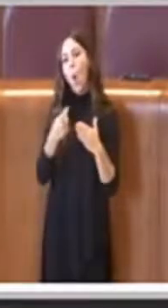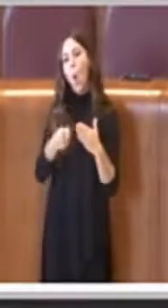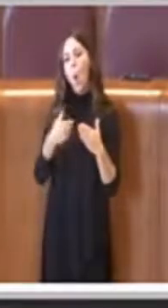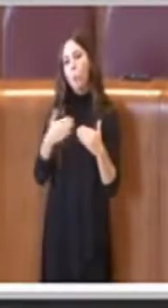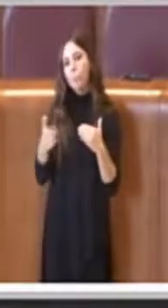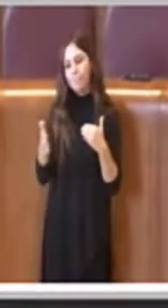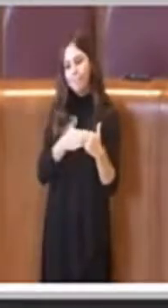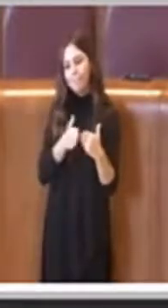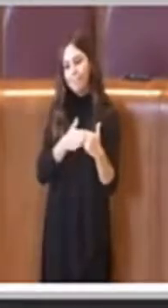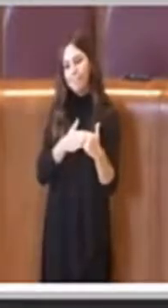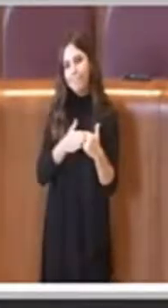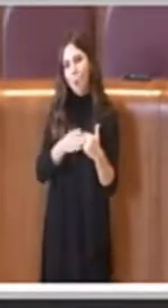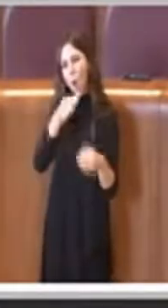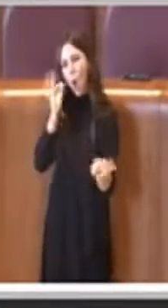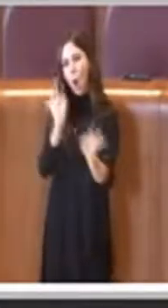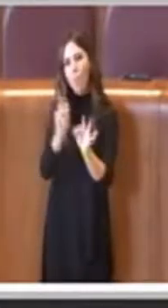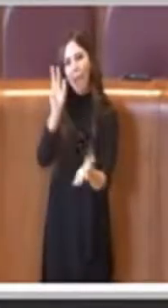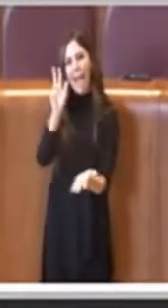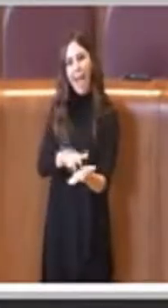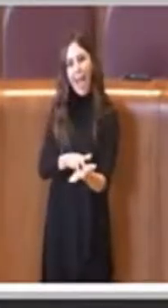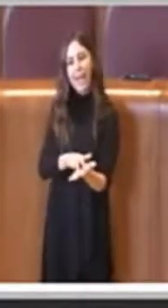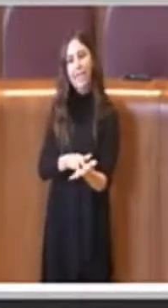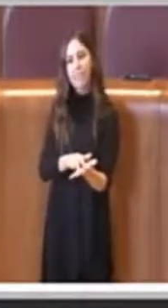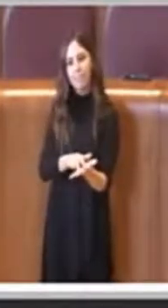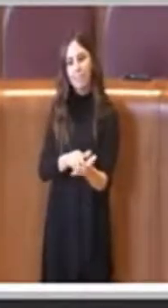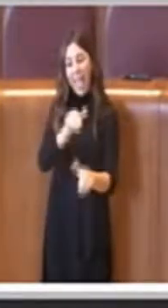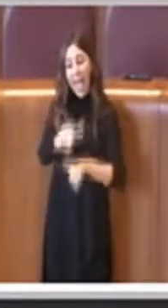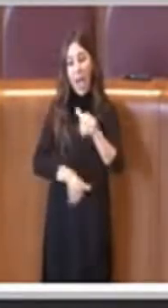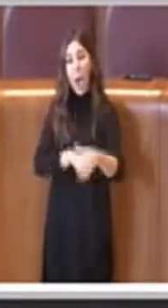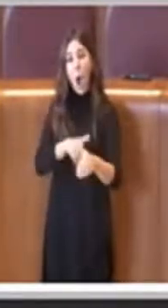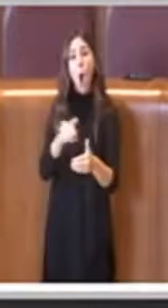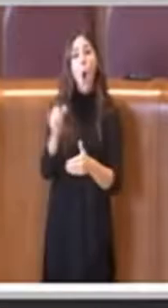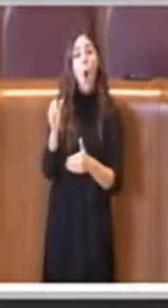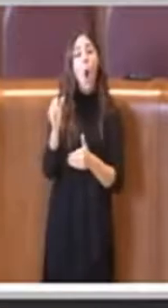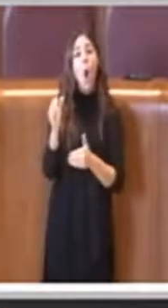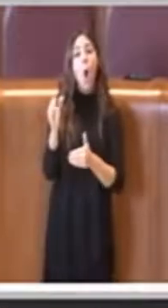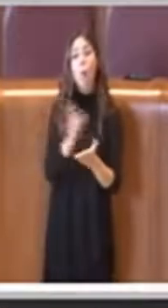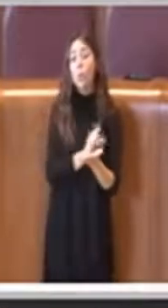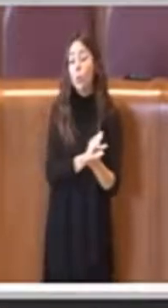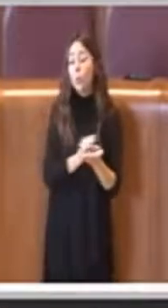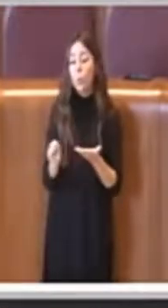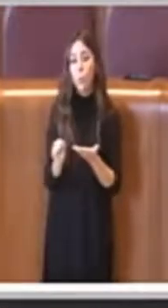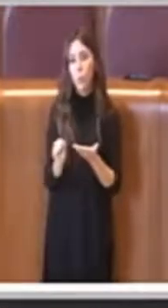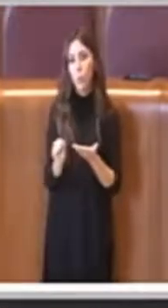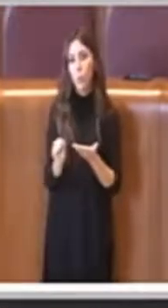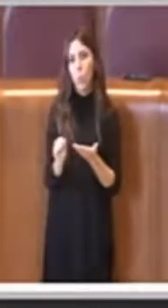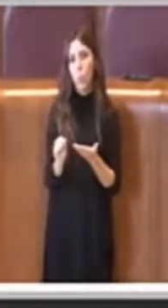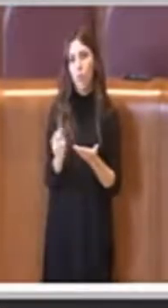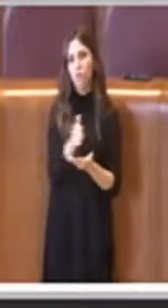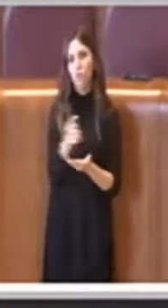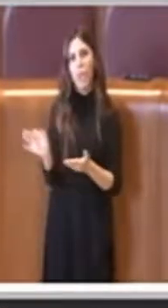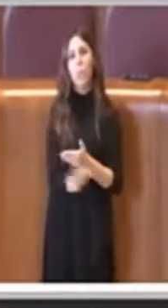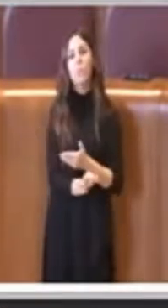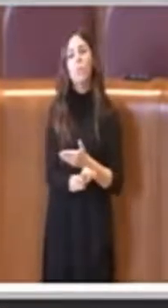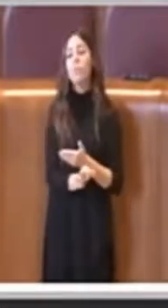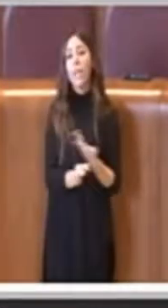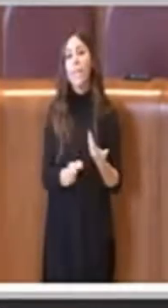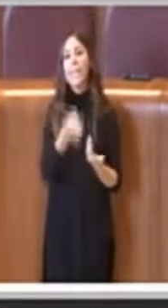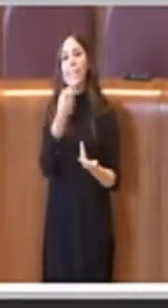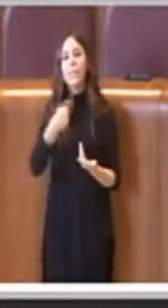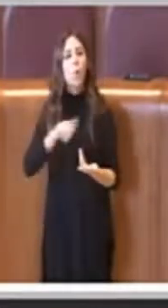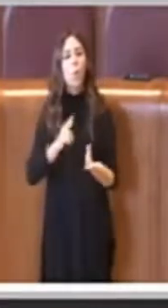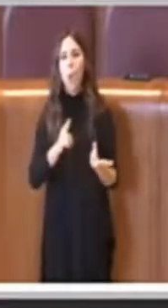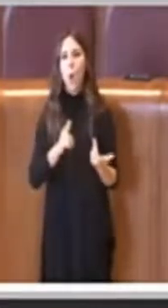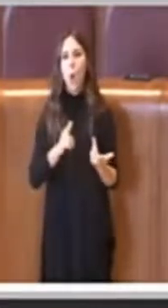cercare di garantire il benessere a tutti i cavalli, perciò nessuno vuole regare danno agli animali, nessuno vuole